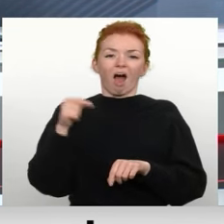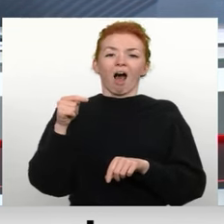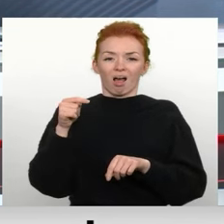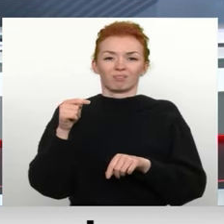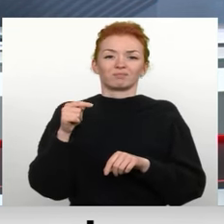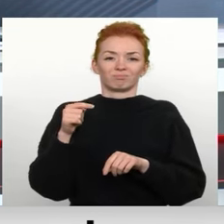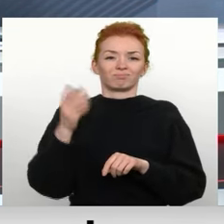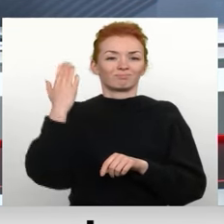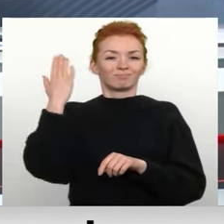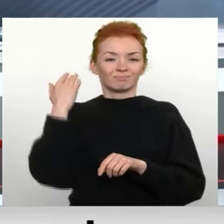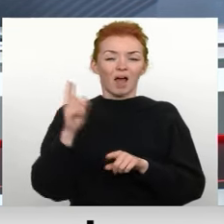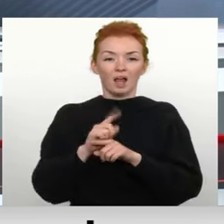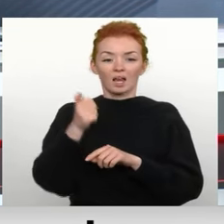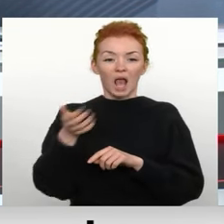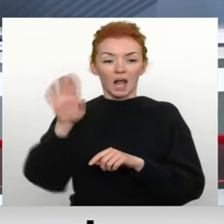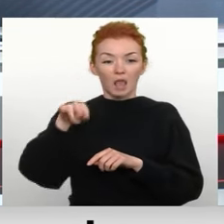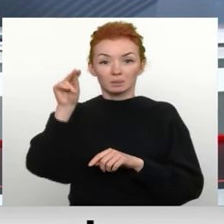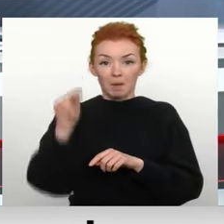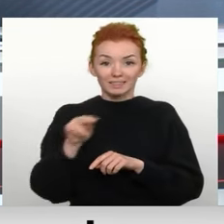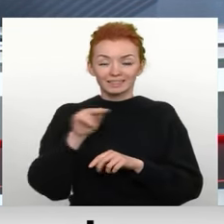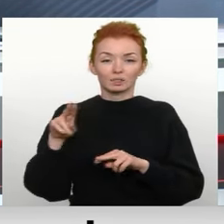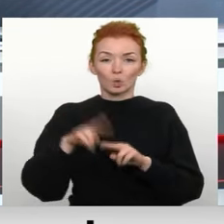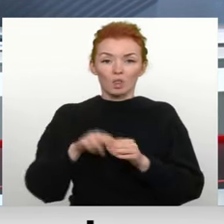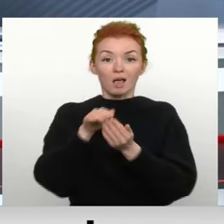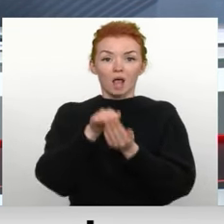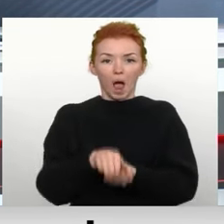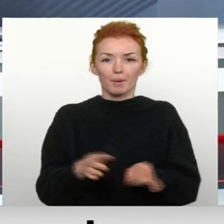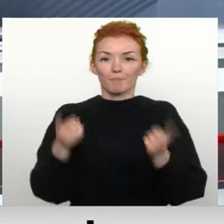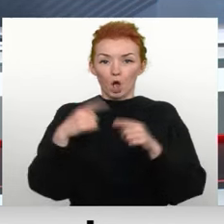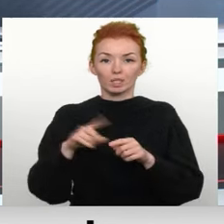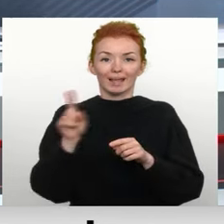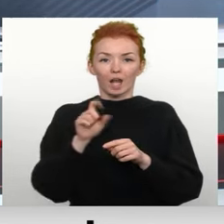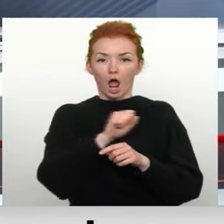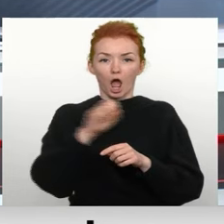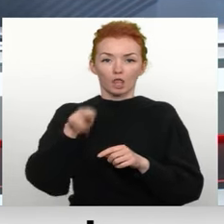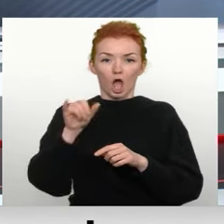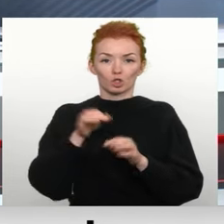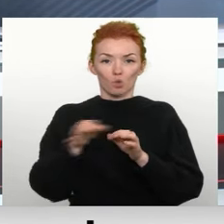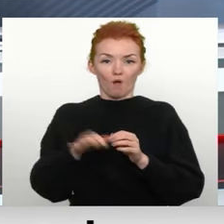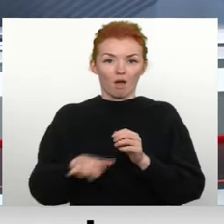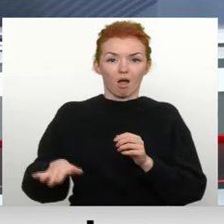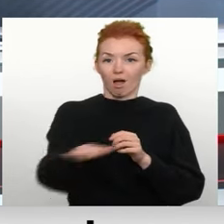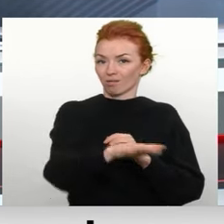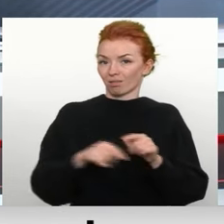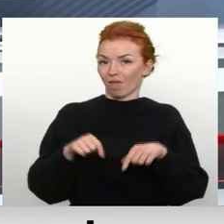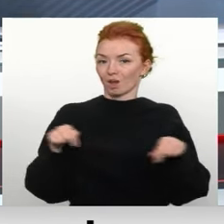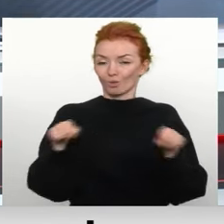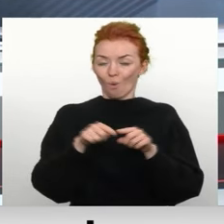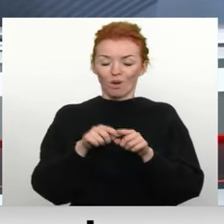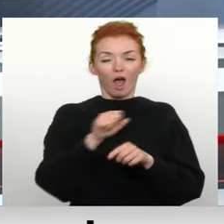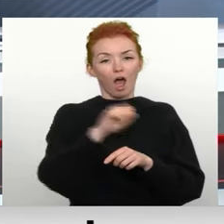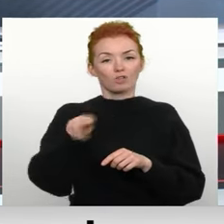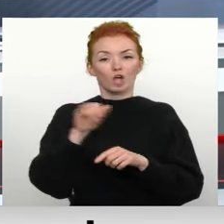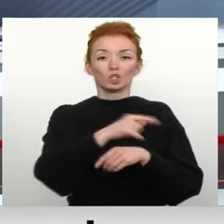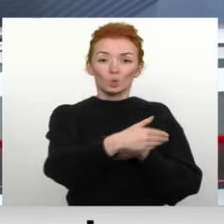būtībā pat Garkalnes baznīca un Garkalnes kāpi šobrīd sanāk atrodas ādažu novada teritorijā. Tā kā ādaži viņiem ir krietni